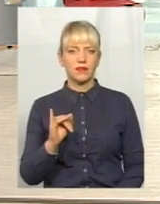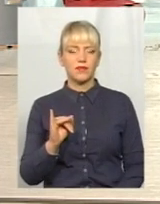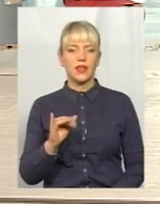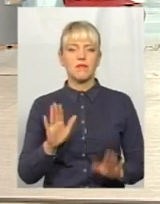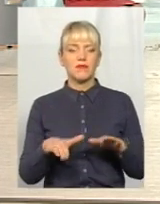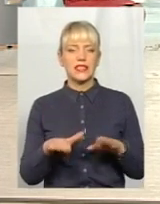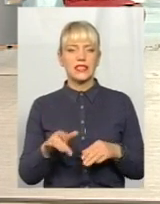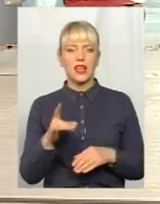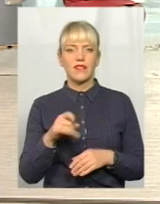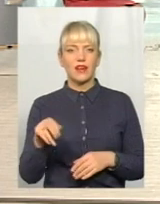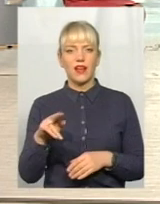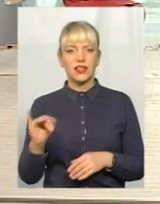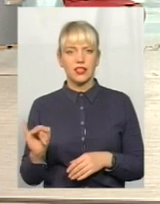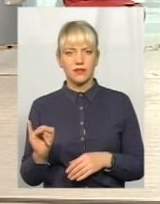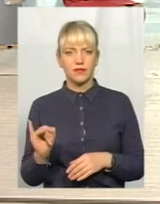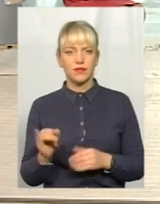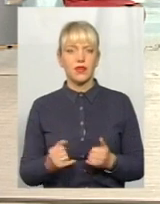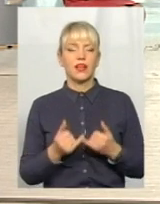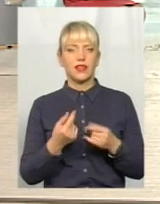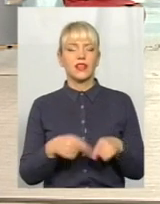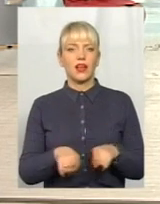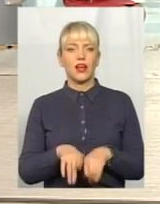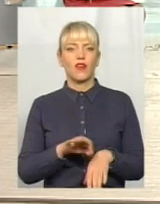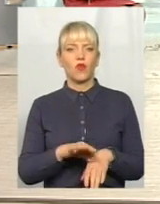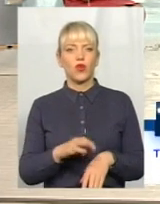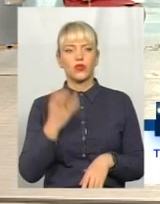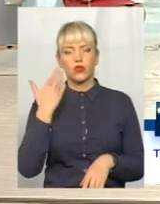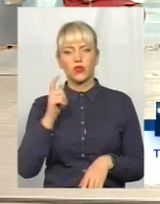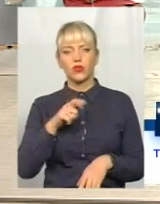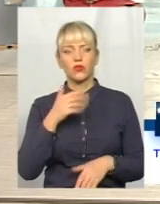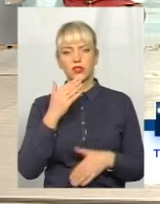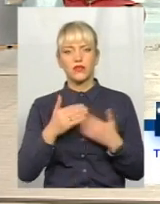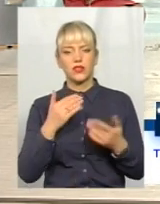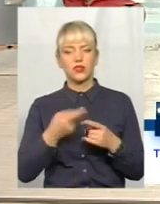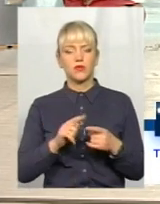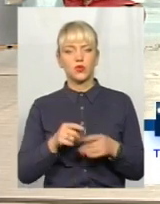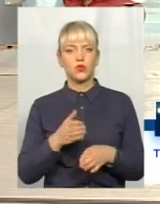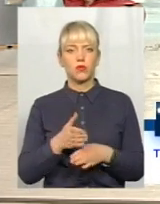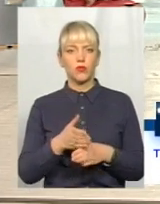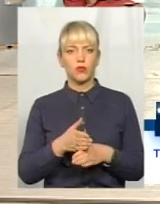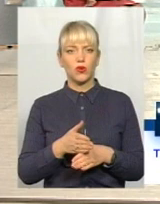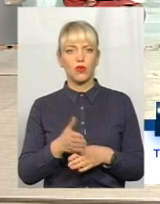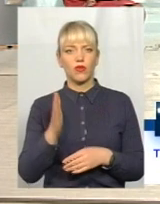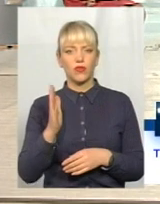радах, радах для цих хворих. Але коли люди звертаються по цю допомогу в